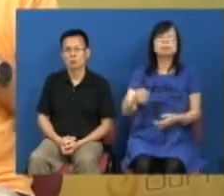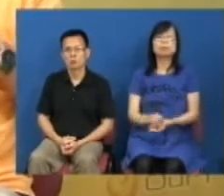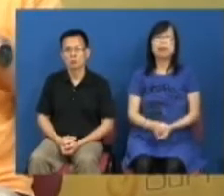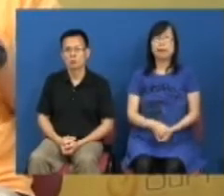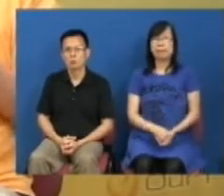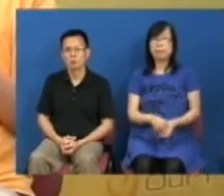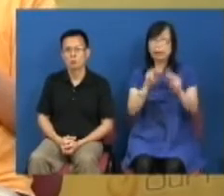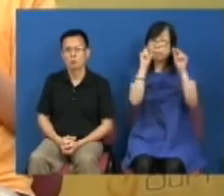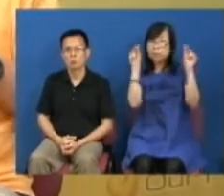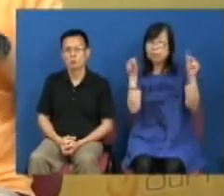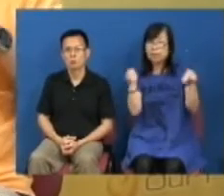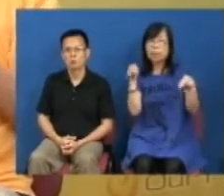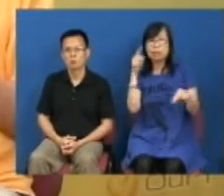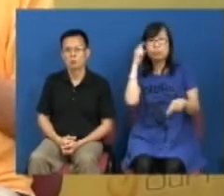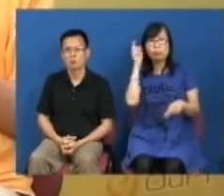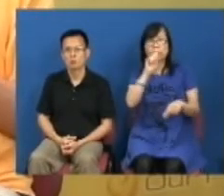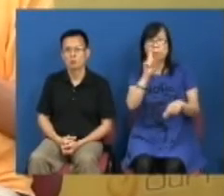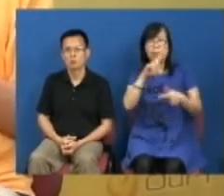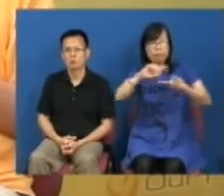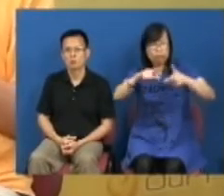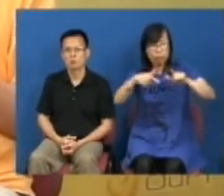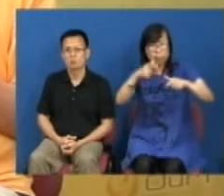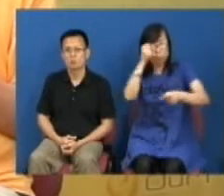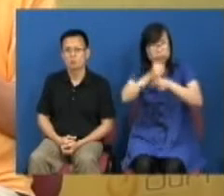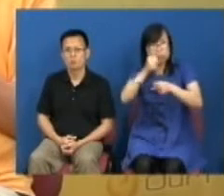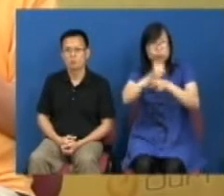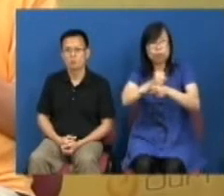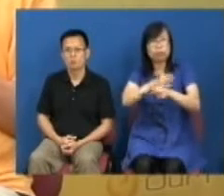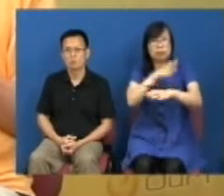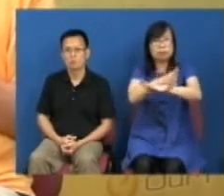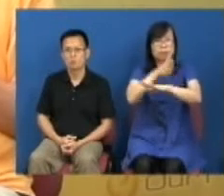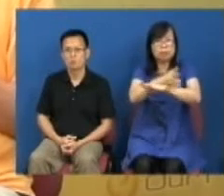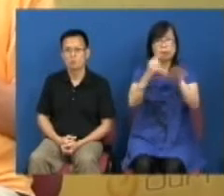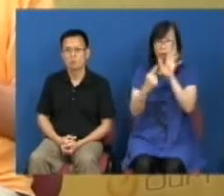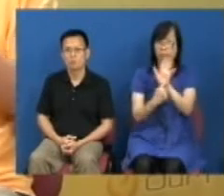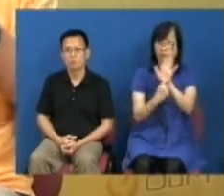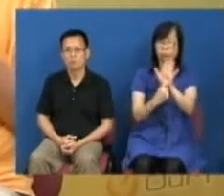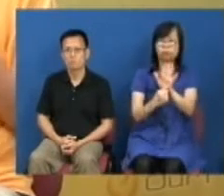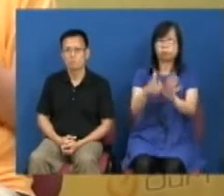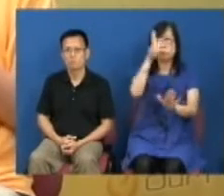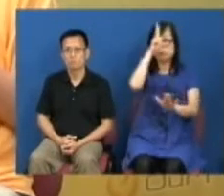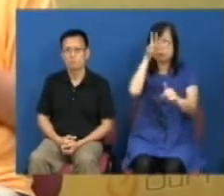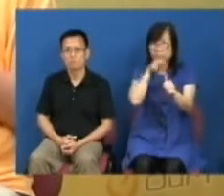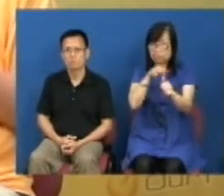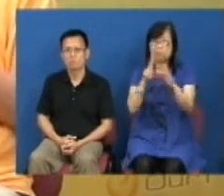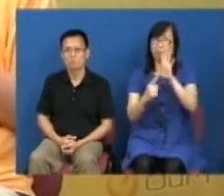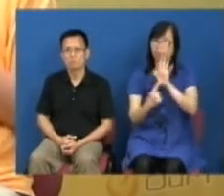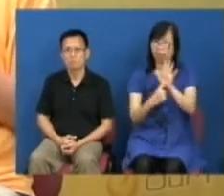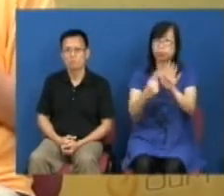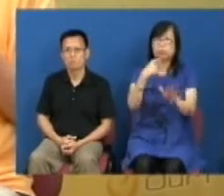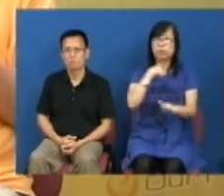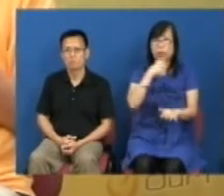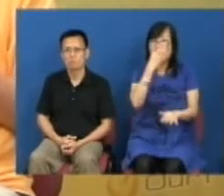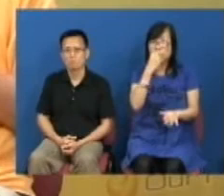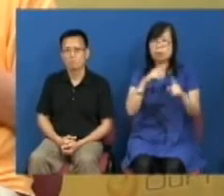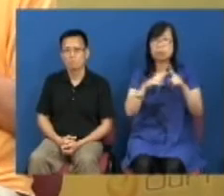问题是他们如何研判是用什么方法去处理这些社会的矛盾或者政治矛盾反而是我们香港人是要关注